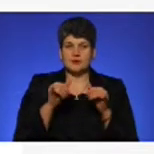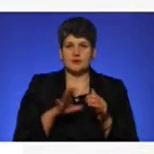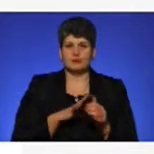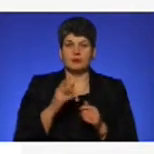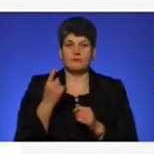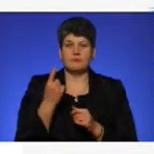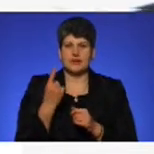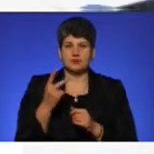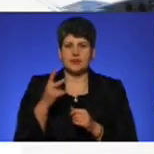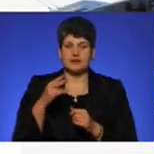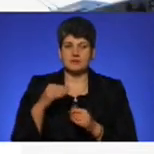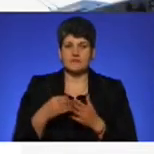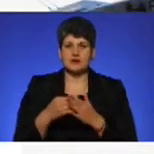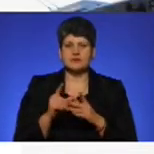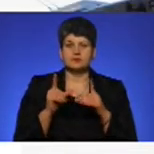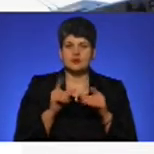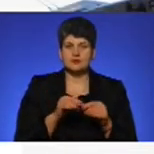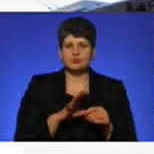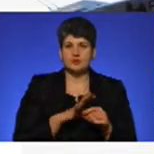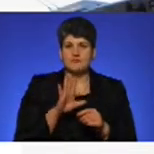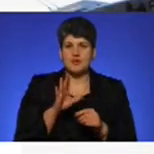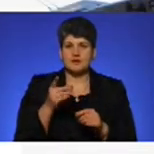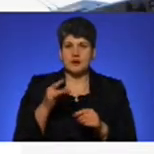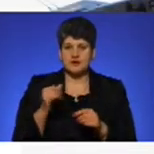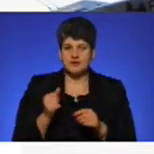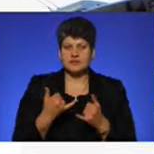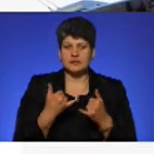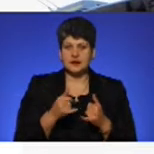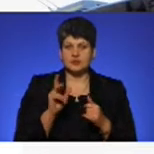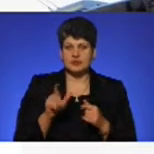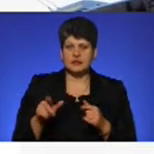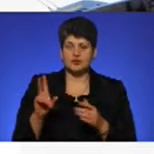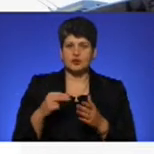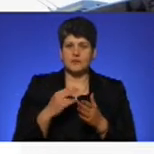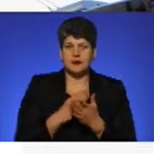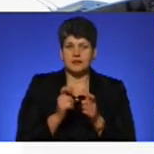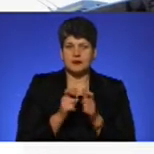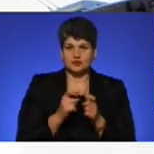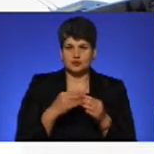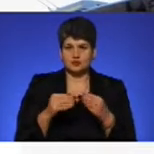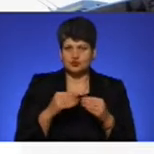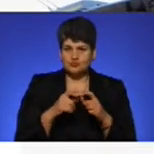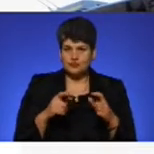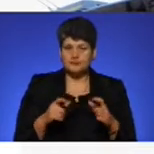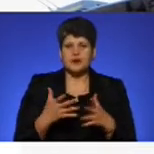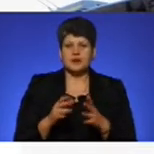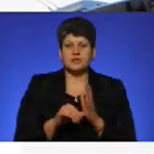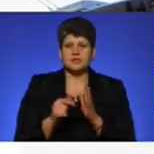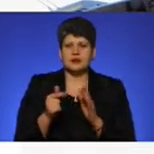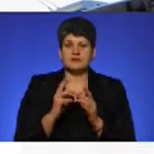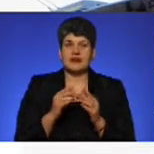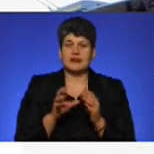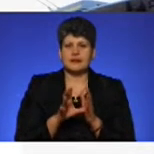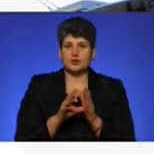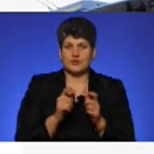листопада. Вартість приїзду у тролейбусах становила 5 гривень для пасажирів, які користуються карткою Тернополянина, 6 гривень для тих, електронний квиток і